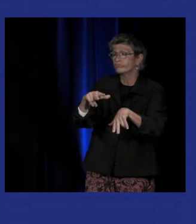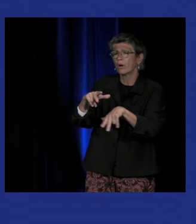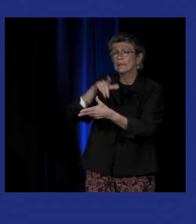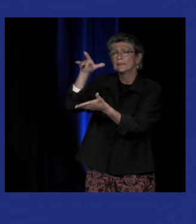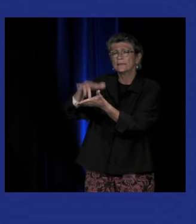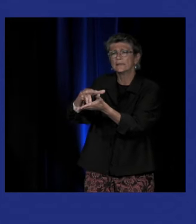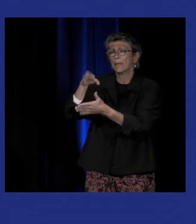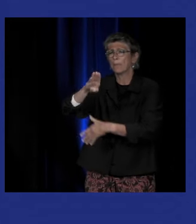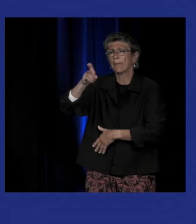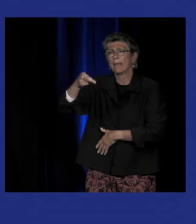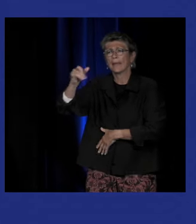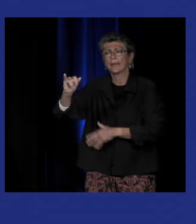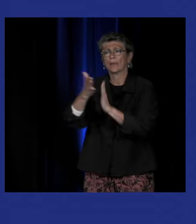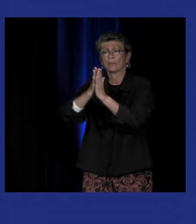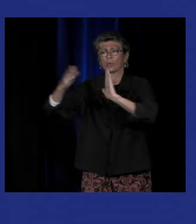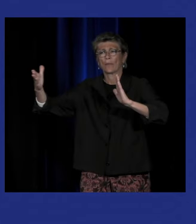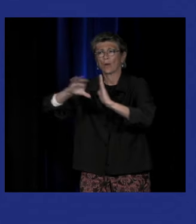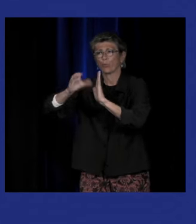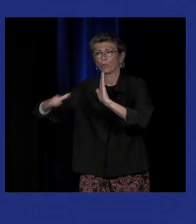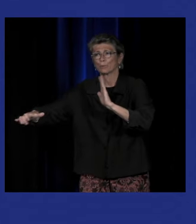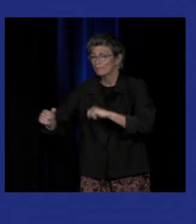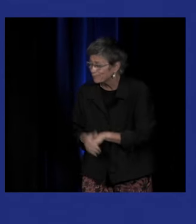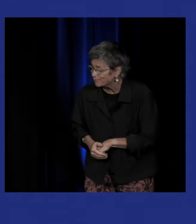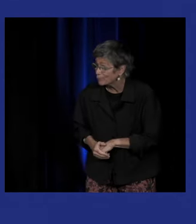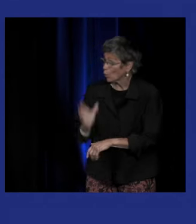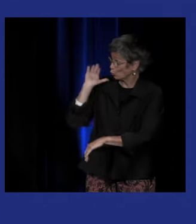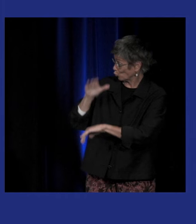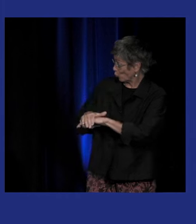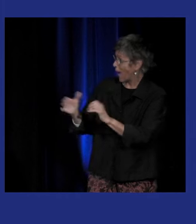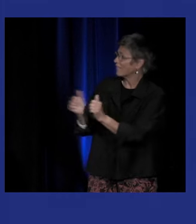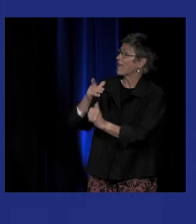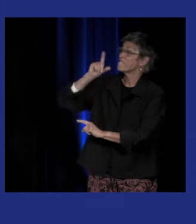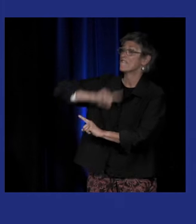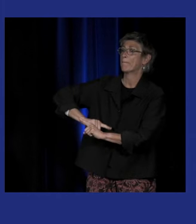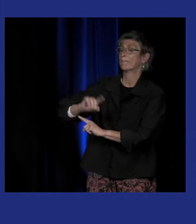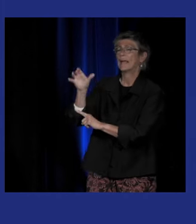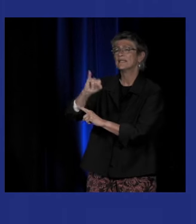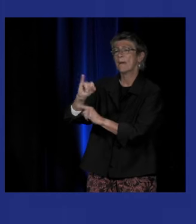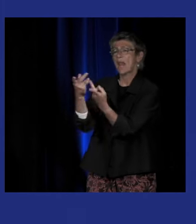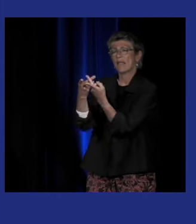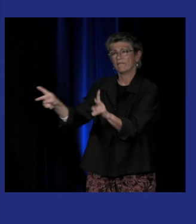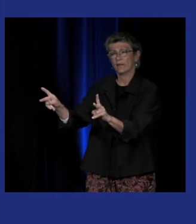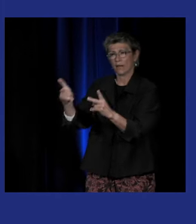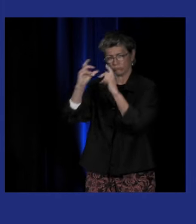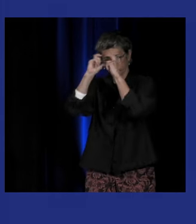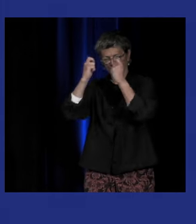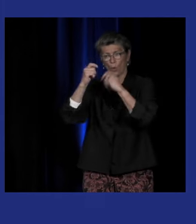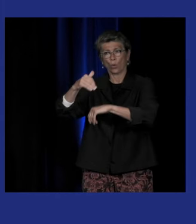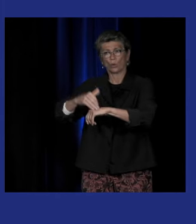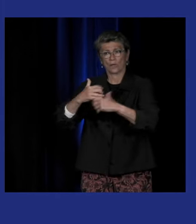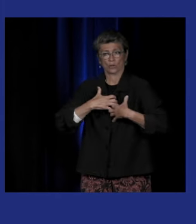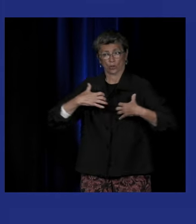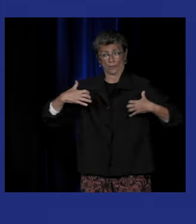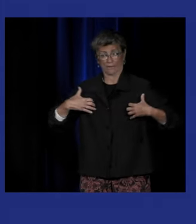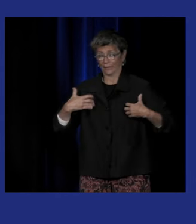replay de la BPI. Ce soir, avec Isabelle Ville, la conseillère scientifique du cycle, nous sommes très